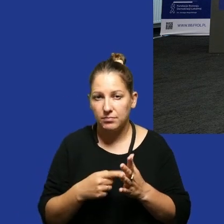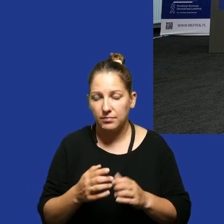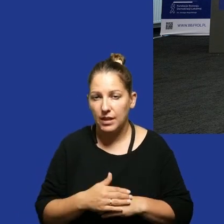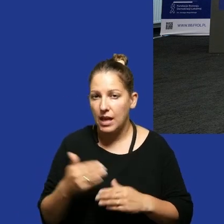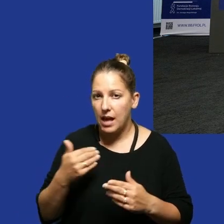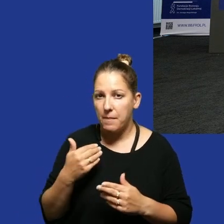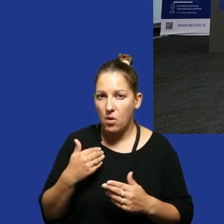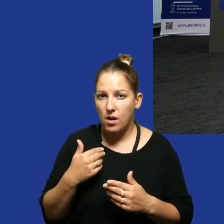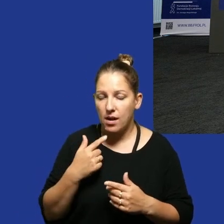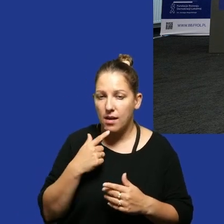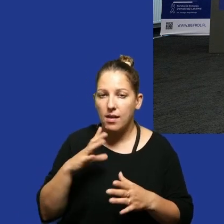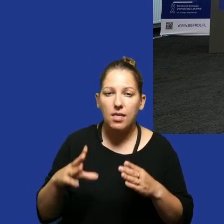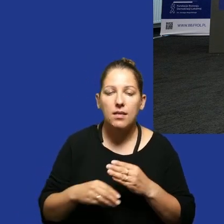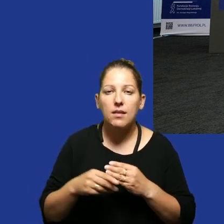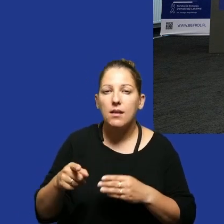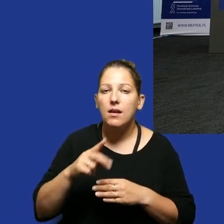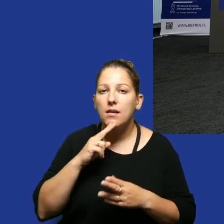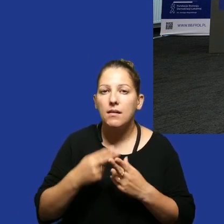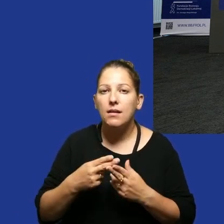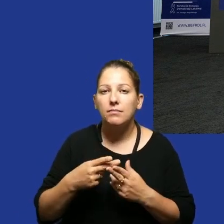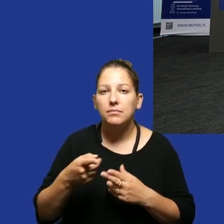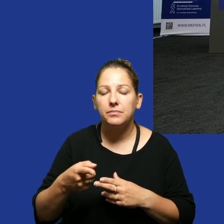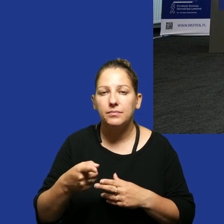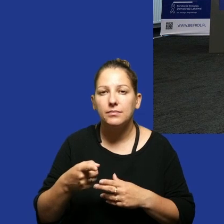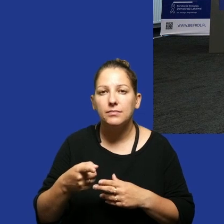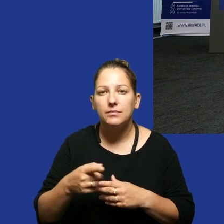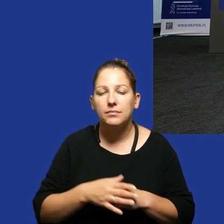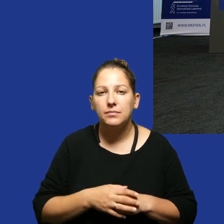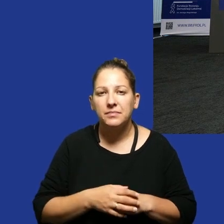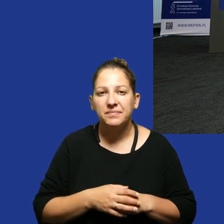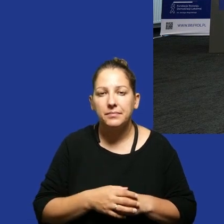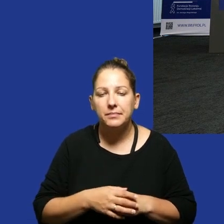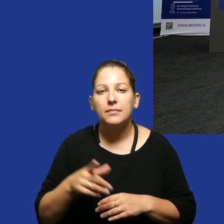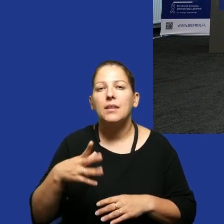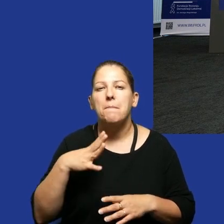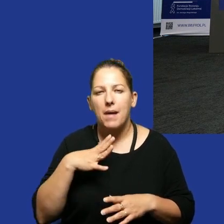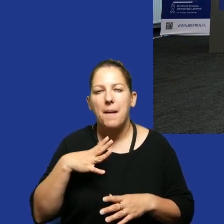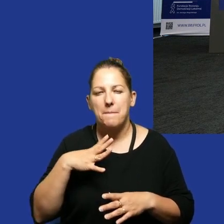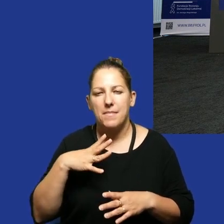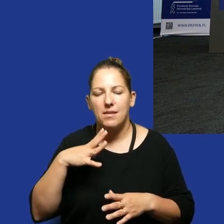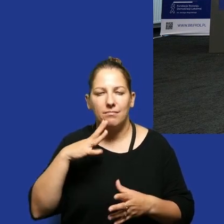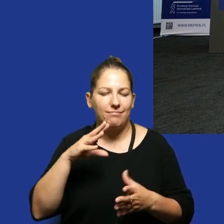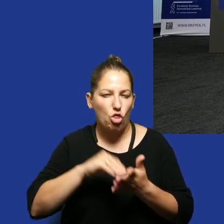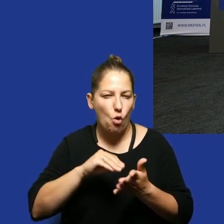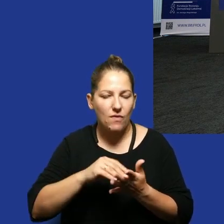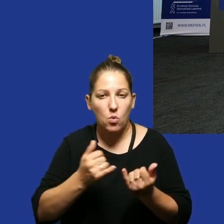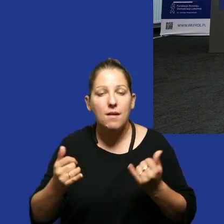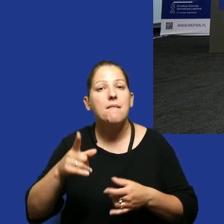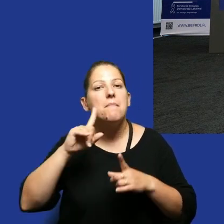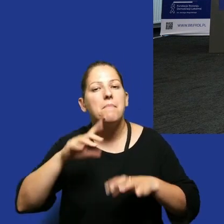ja mogę odpowiedzieć panu w sprawie tego praktycznego wniosku związanego ze slapami bo mamy to przećwiczone niech pan szuka